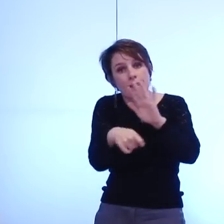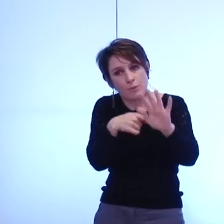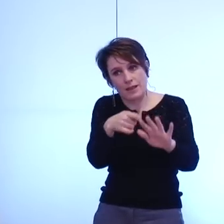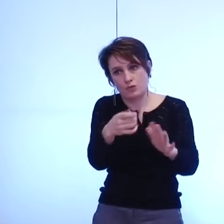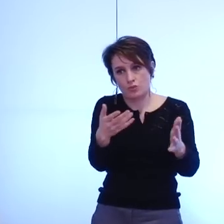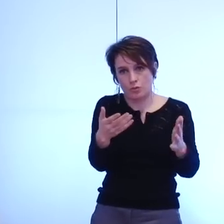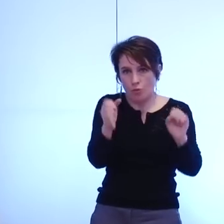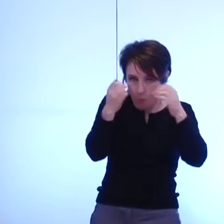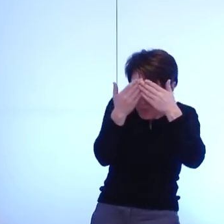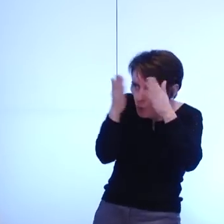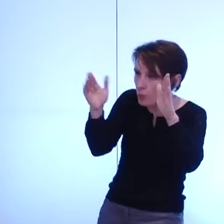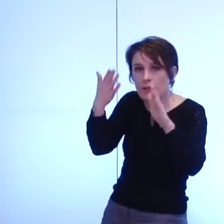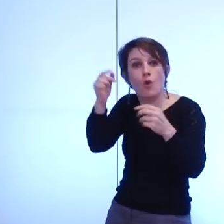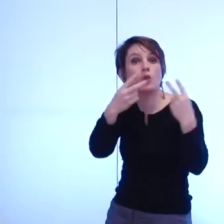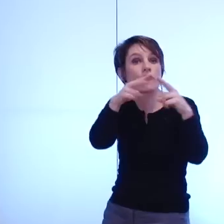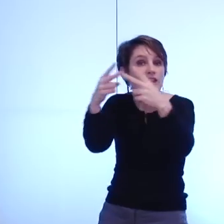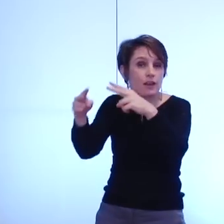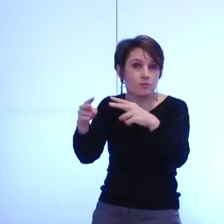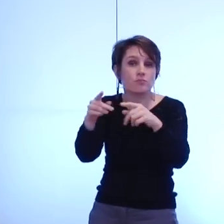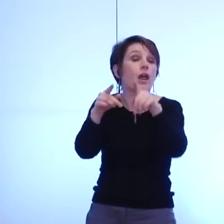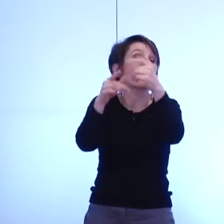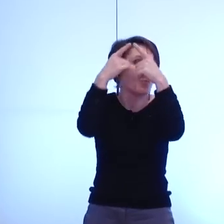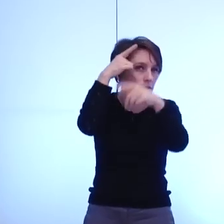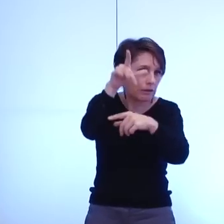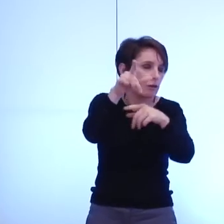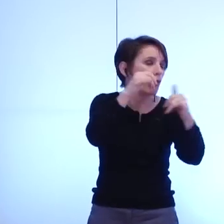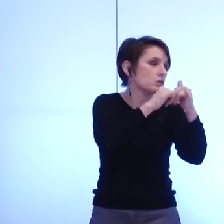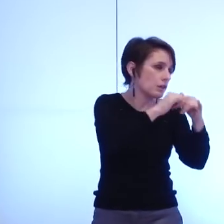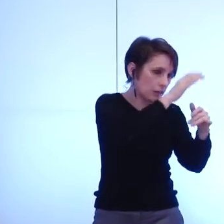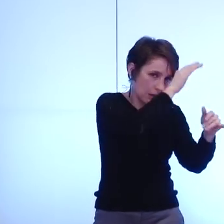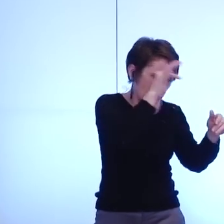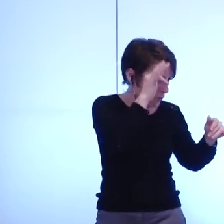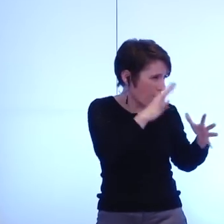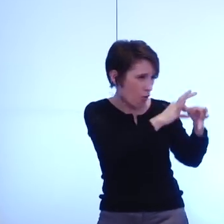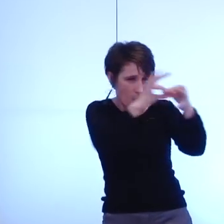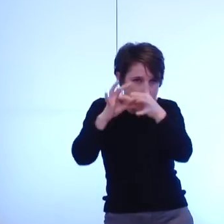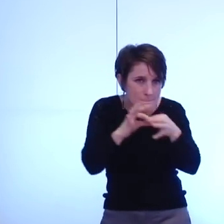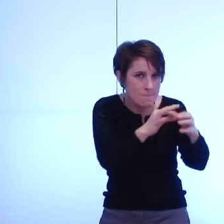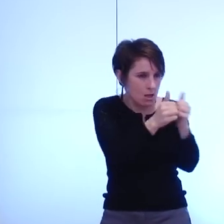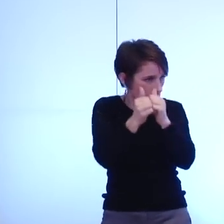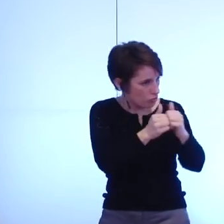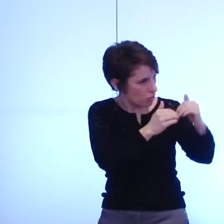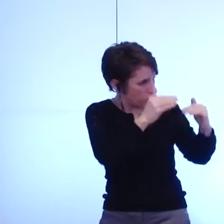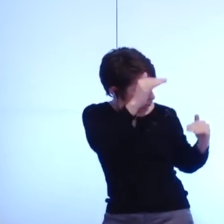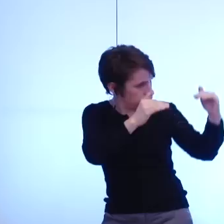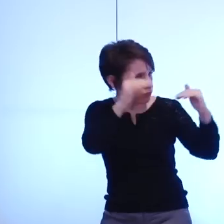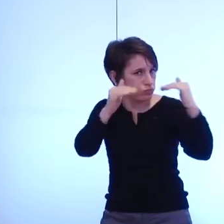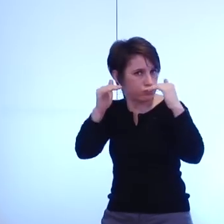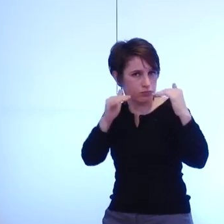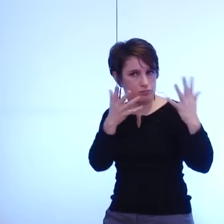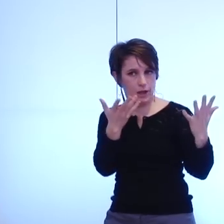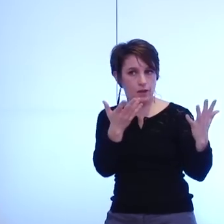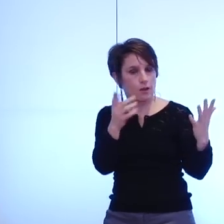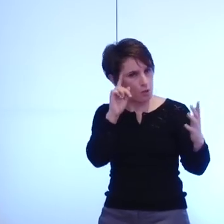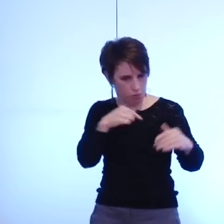aux autres villes que je viens de citer en prenant en compte notre situation géographique au sein du Sillon Alpin qui est quand même